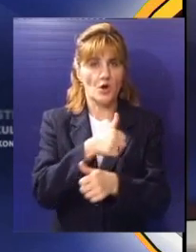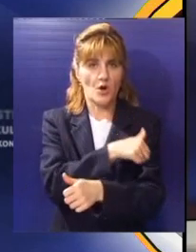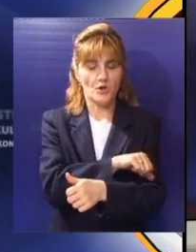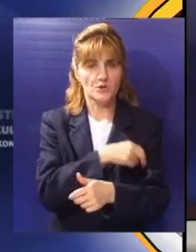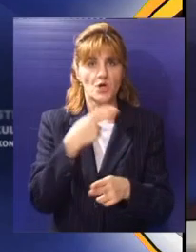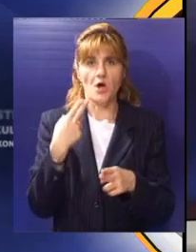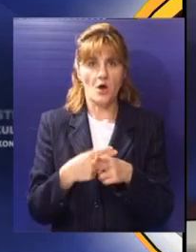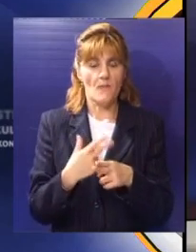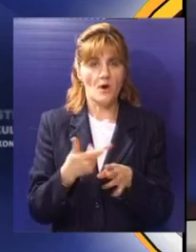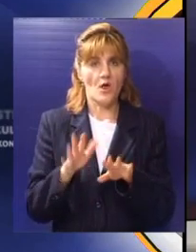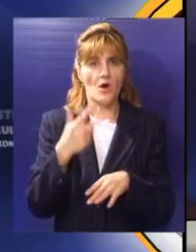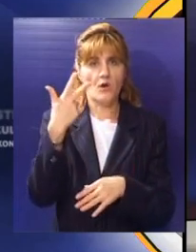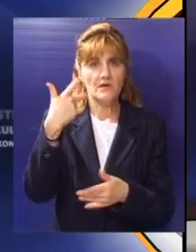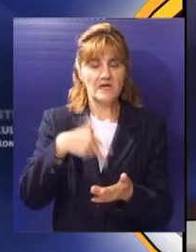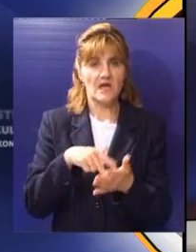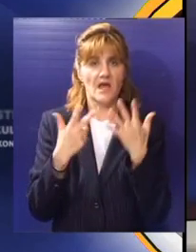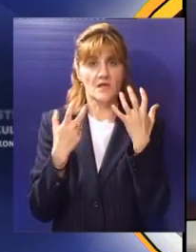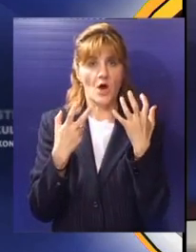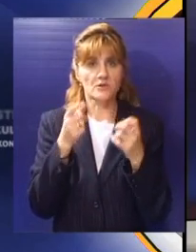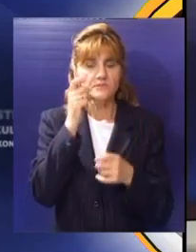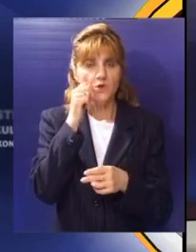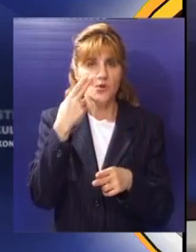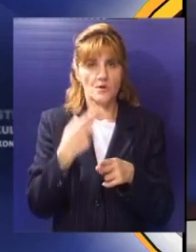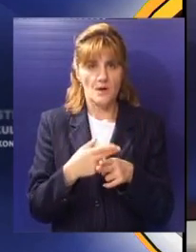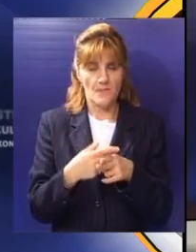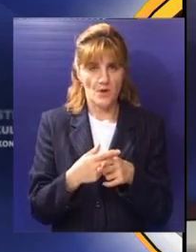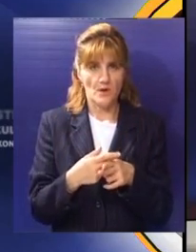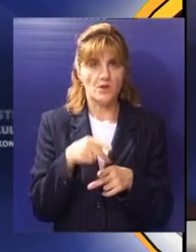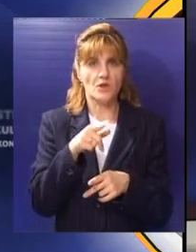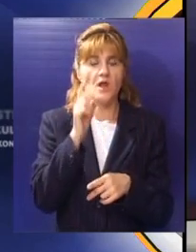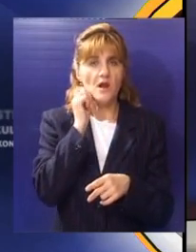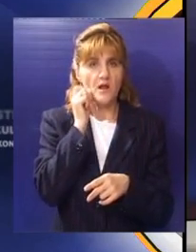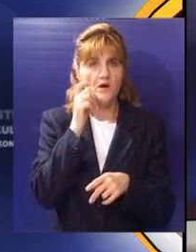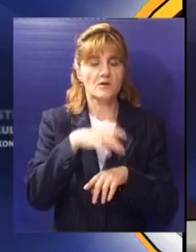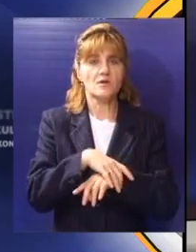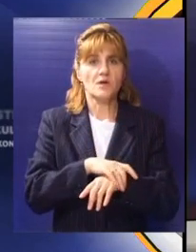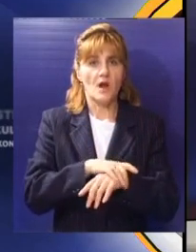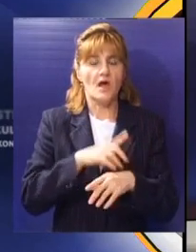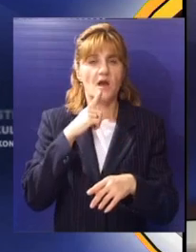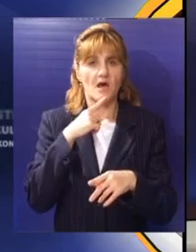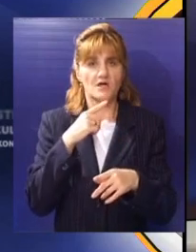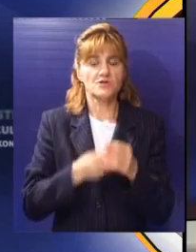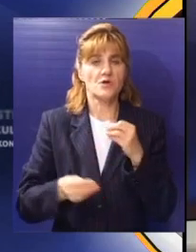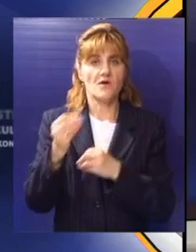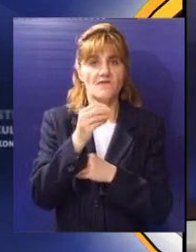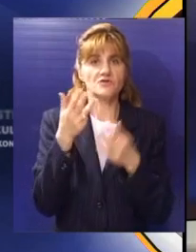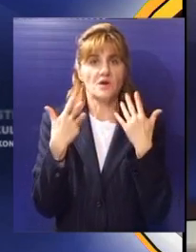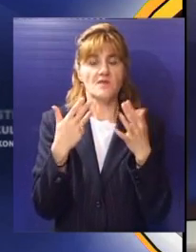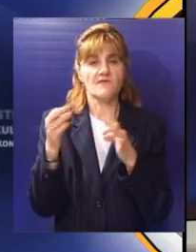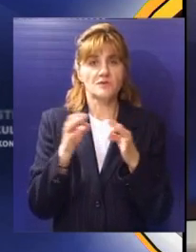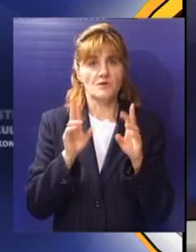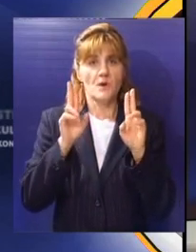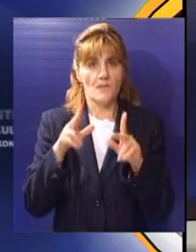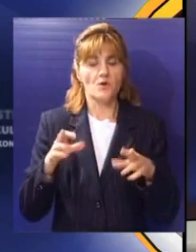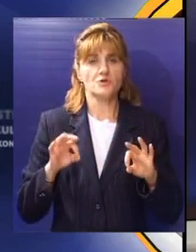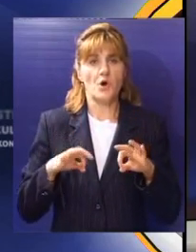godišnje oboli oko 3.800 ljudi. Lekari međutim tvrde da bi se čak u više od 90 odsto slučajeva ova